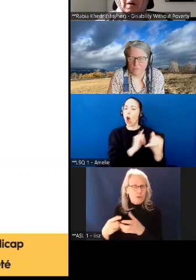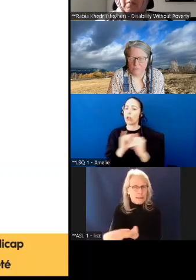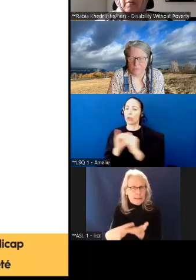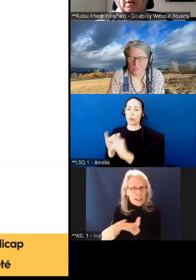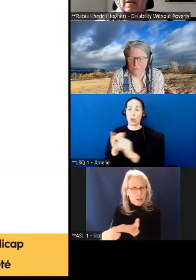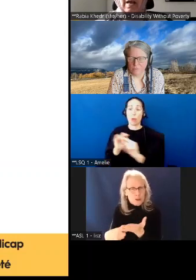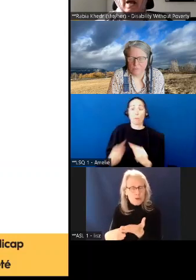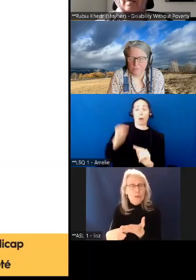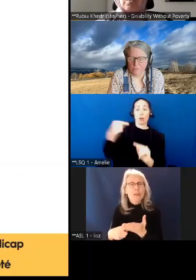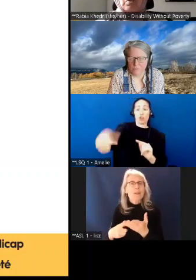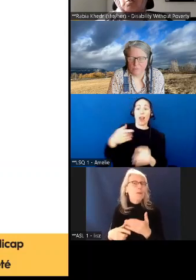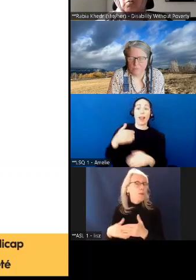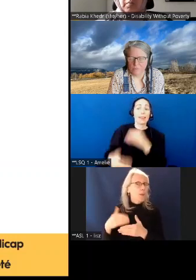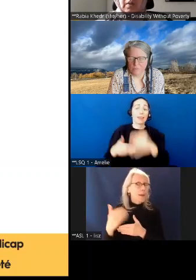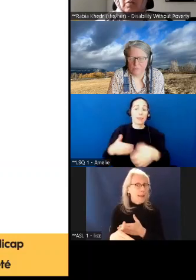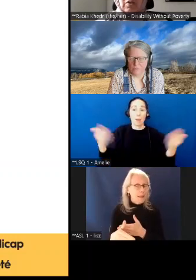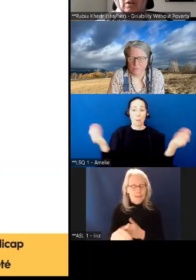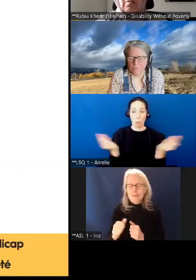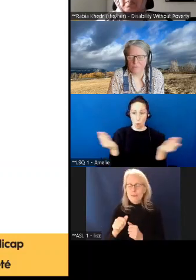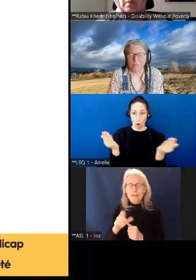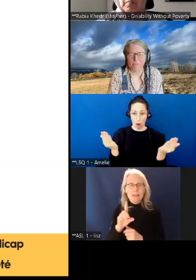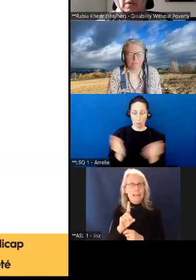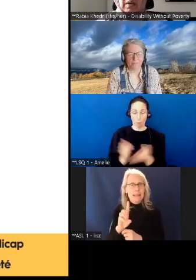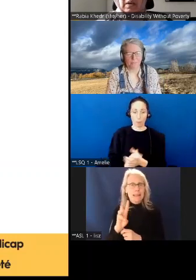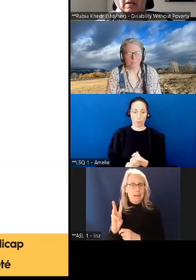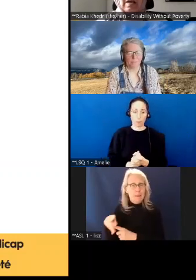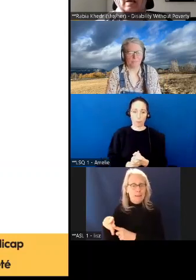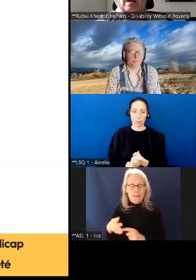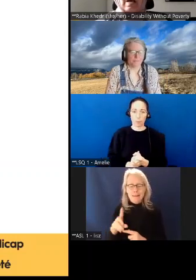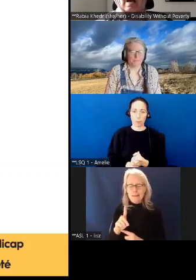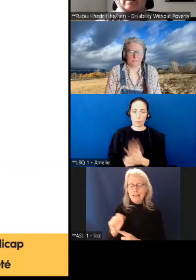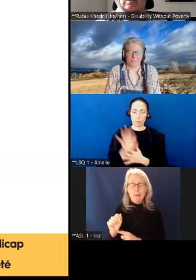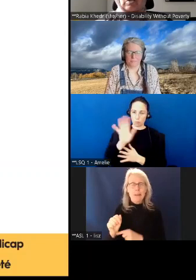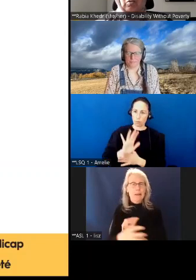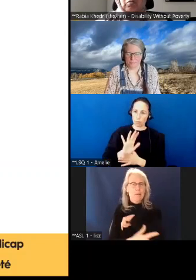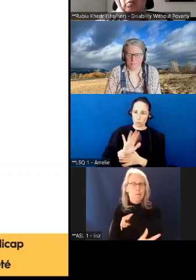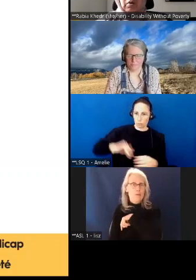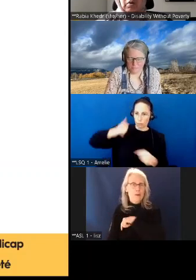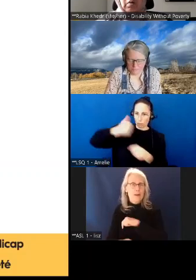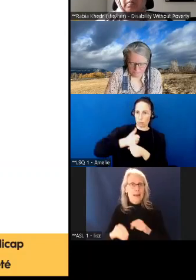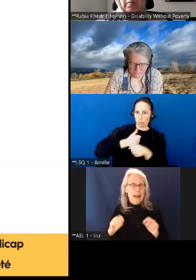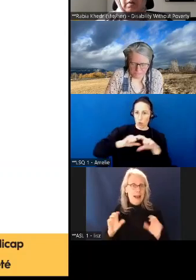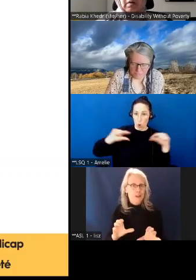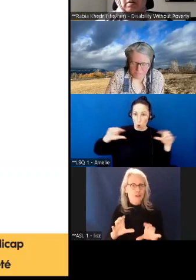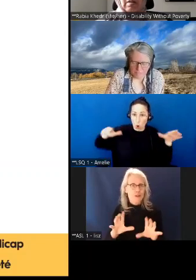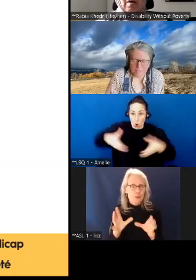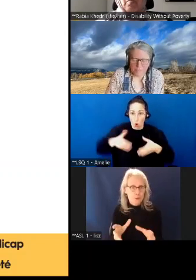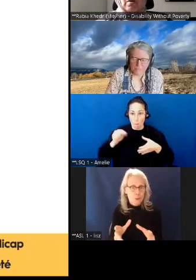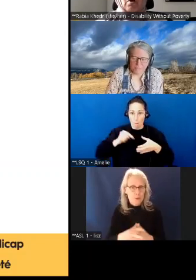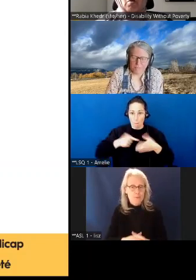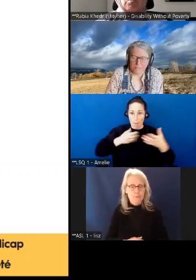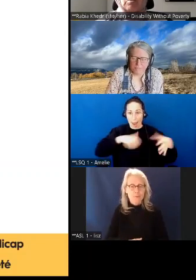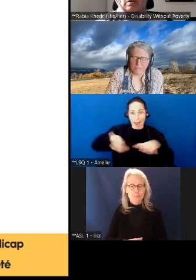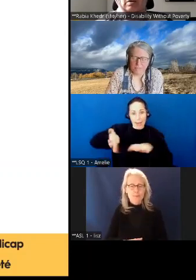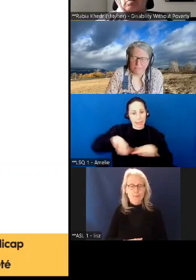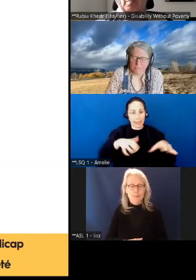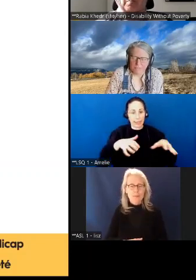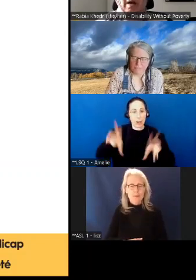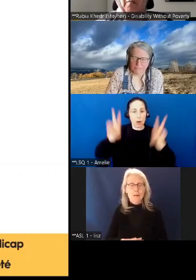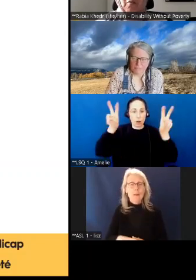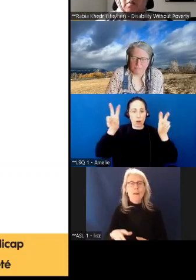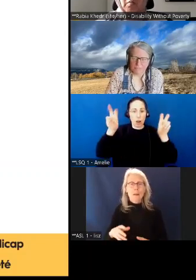prochaine étape était de former le groupe d'action Handicap sans